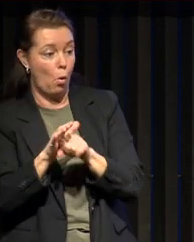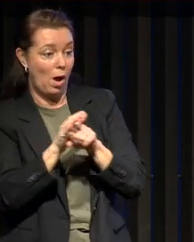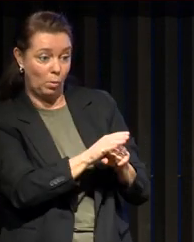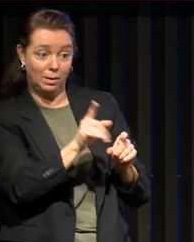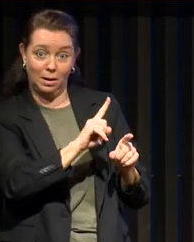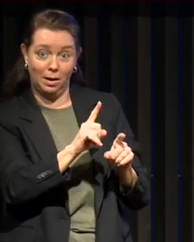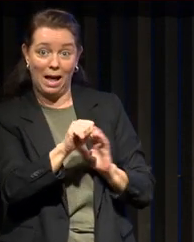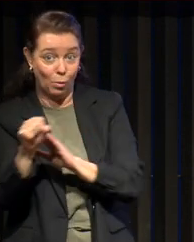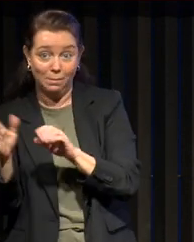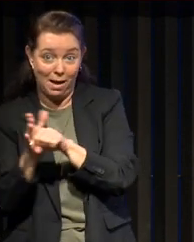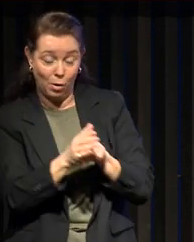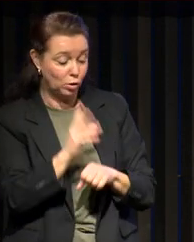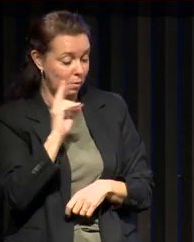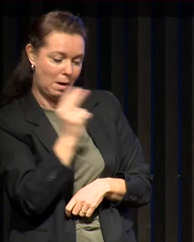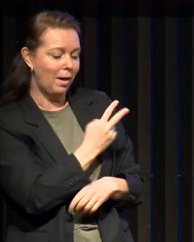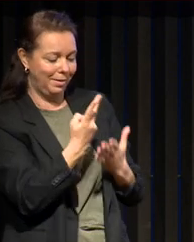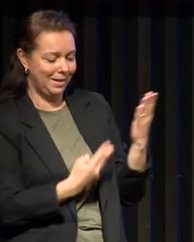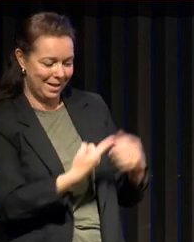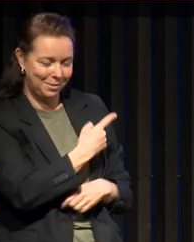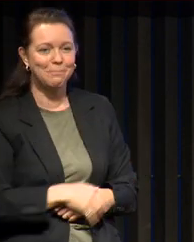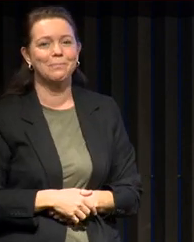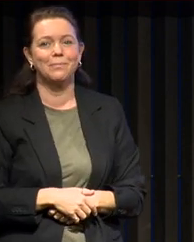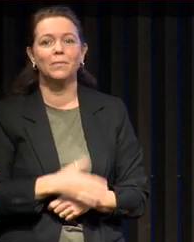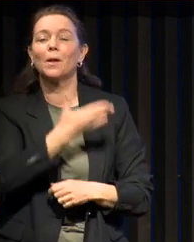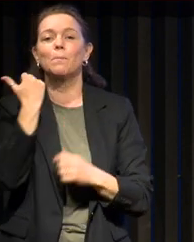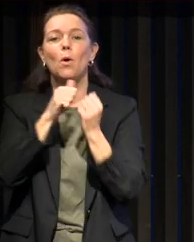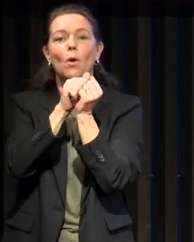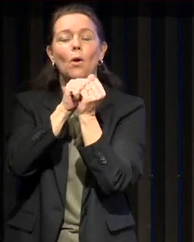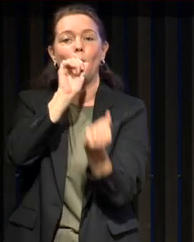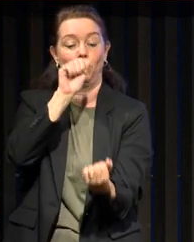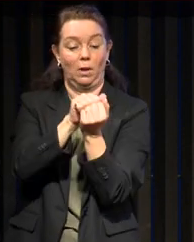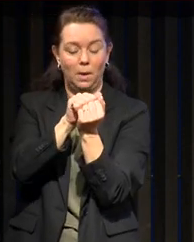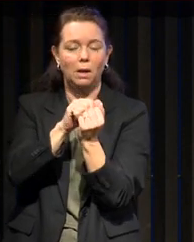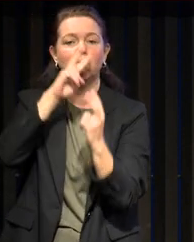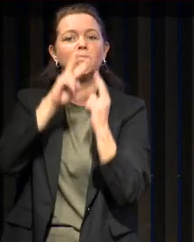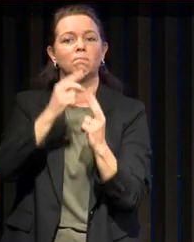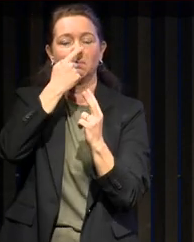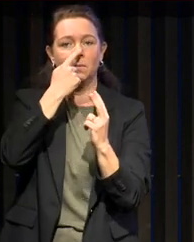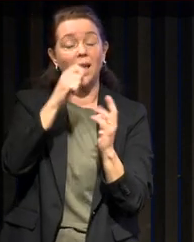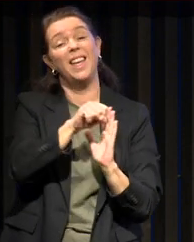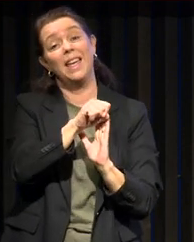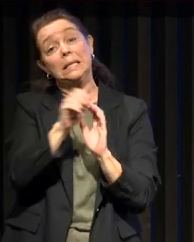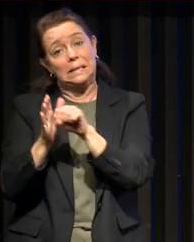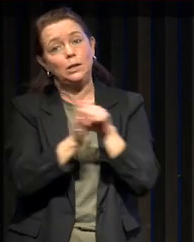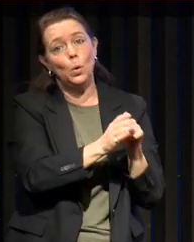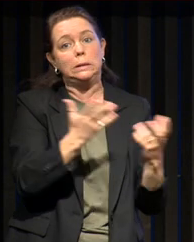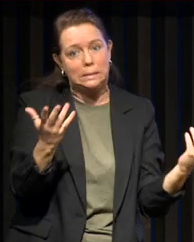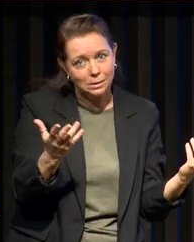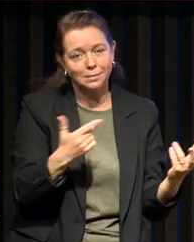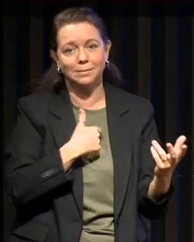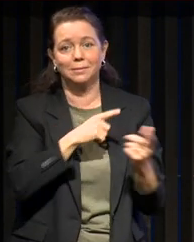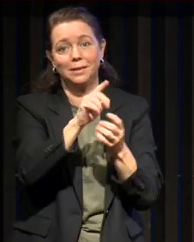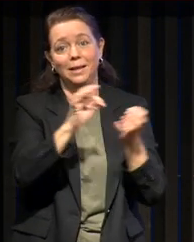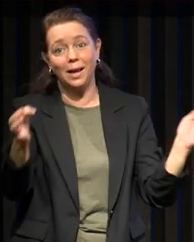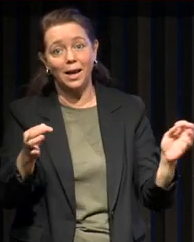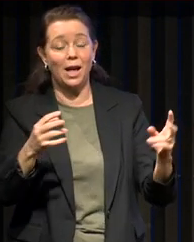Encore une fois, sur cette figure, « vaut mieux être la bouche fermée et respirée par le nez qu'à gauche. » En faisant hommage à la Genèse, L'éternel Dieu forma